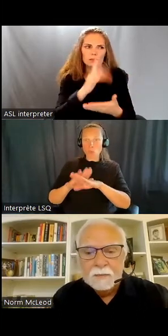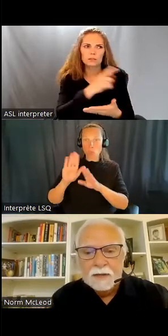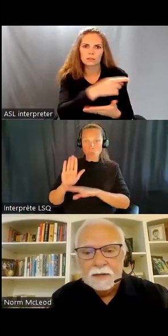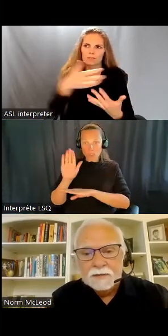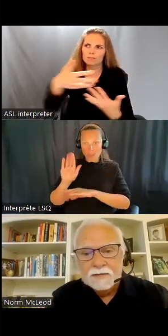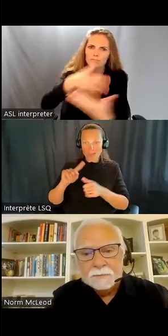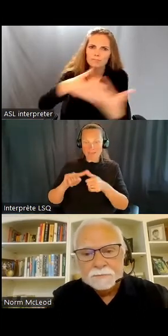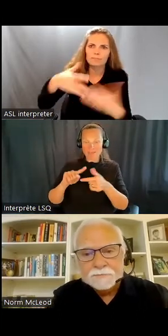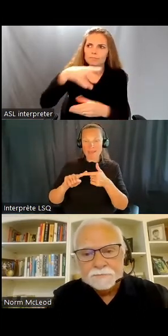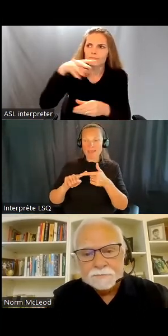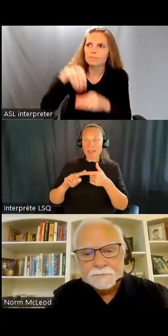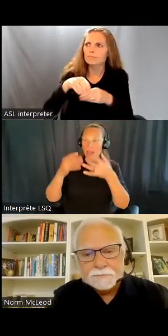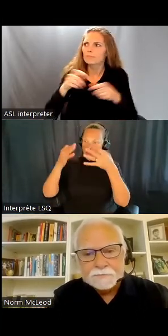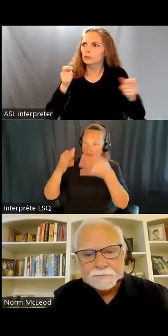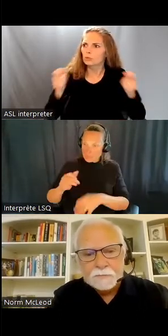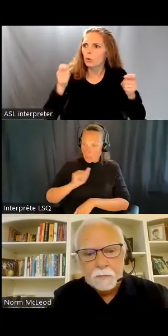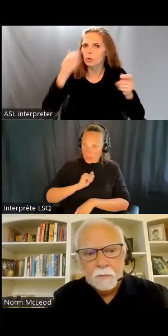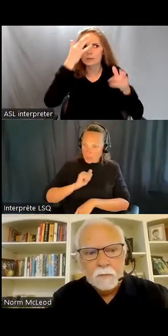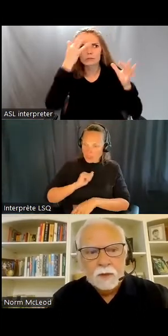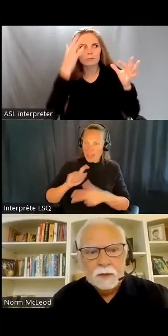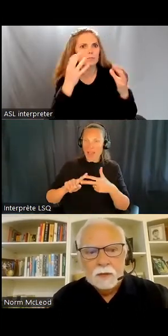prise de décision et d'indépendance.